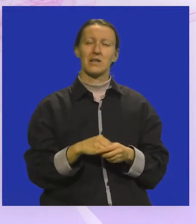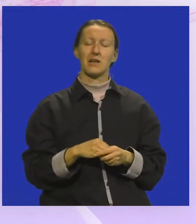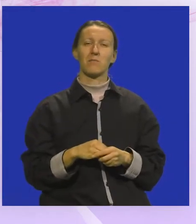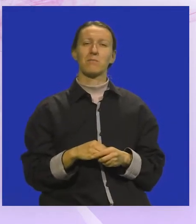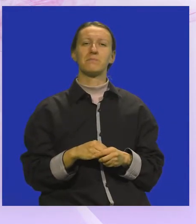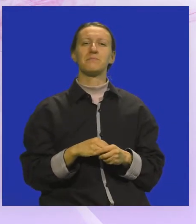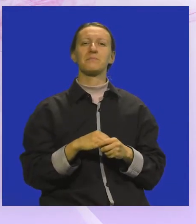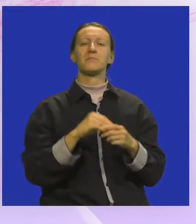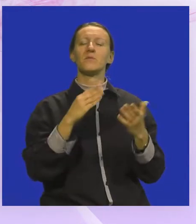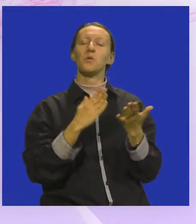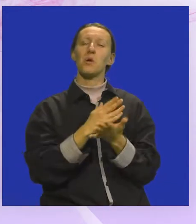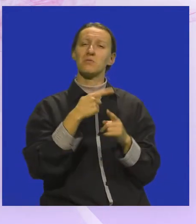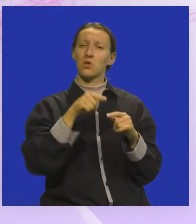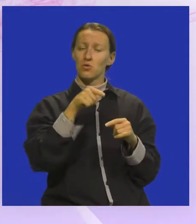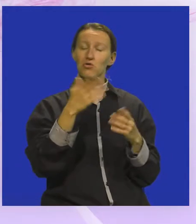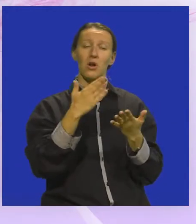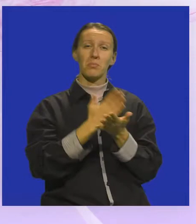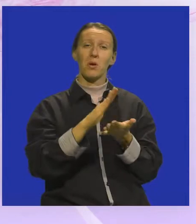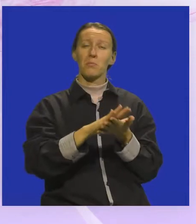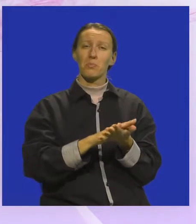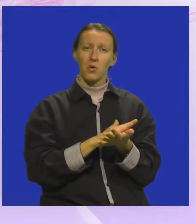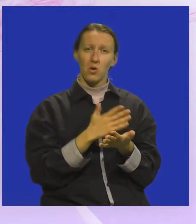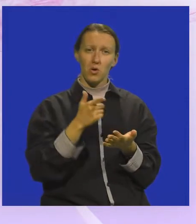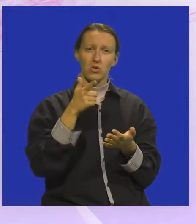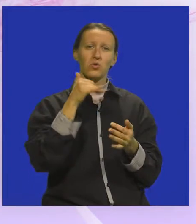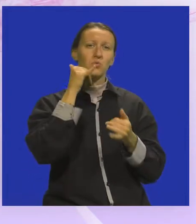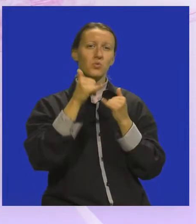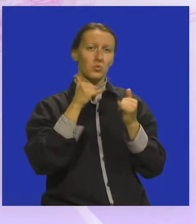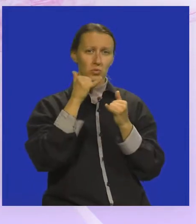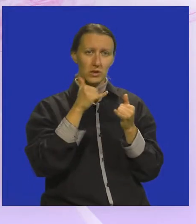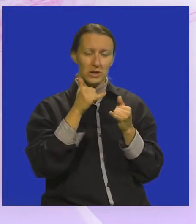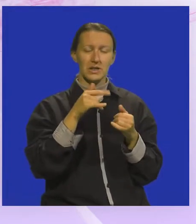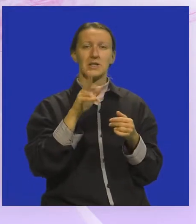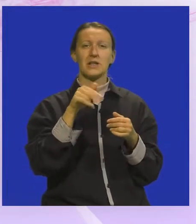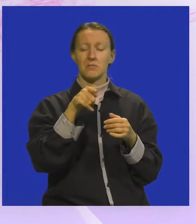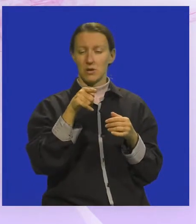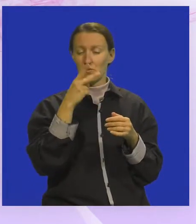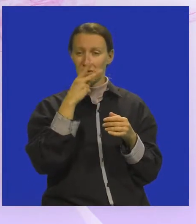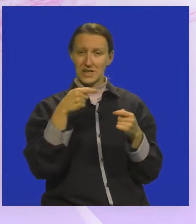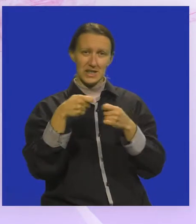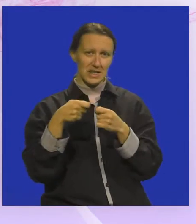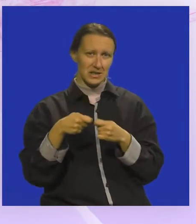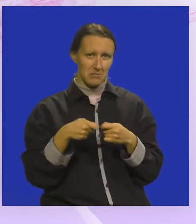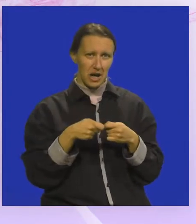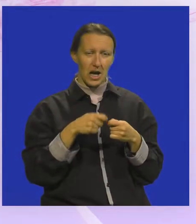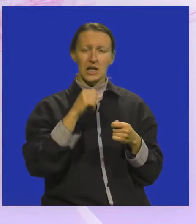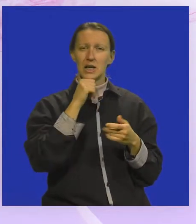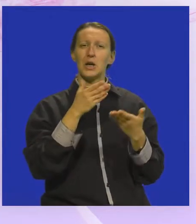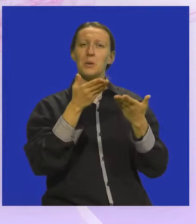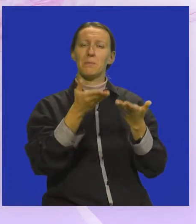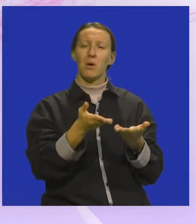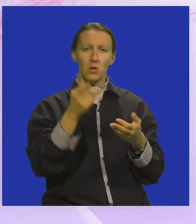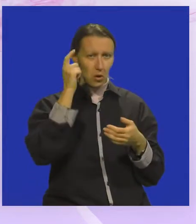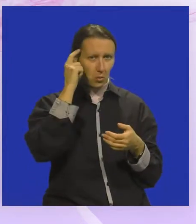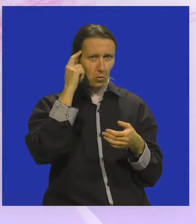Dakle, uglavnom zbog toga što je bio začetnik, kako turizma imao tu viziju spajanja i ponude